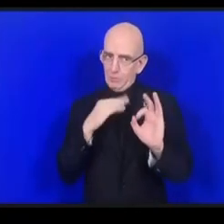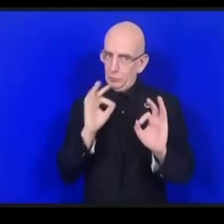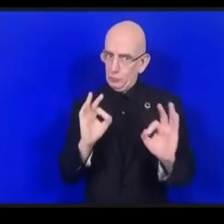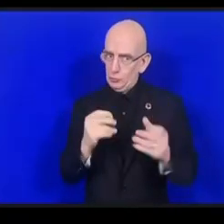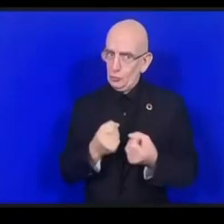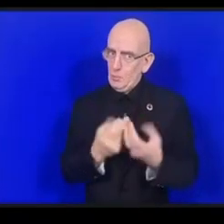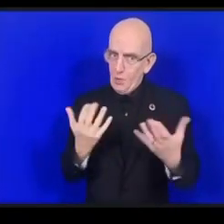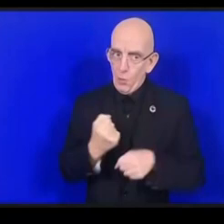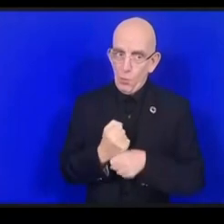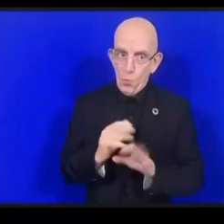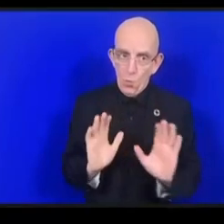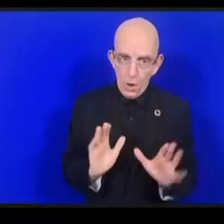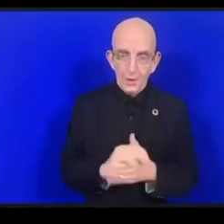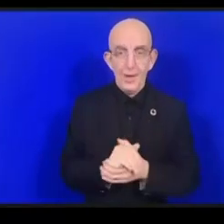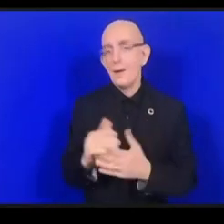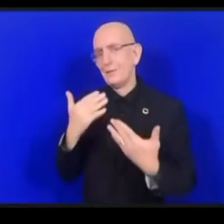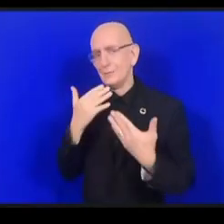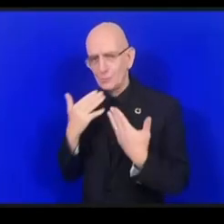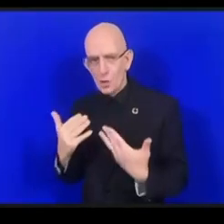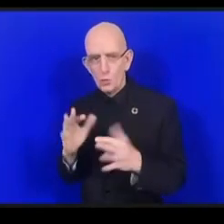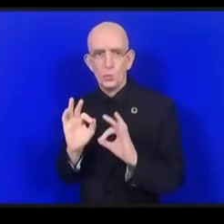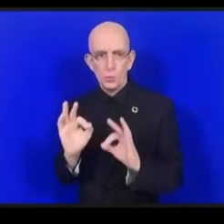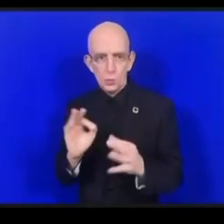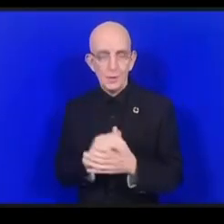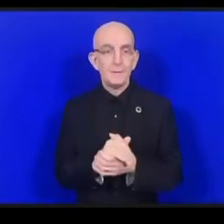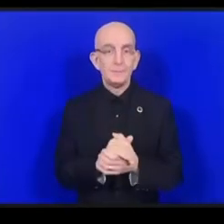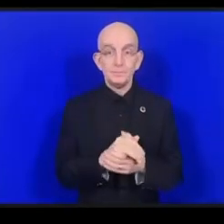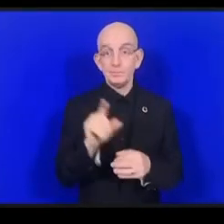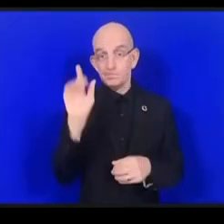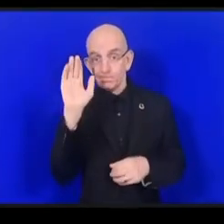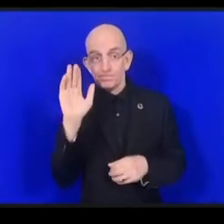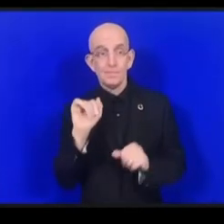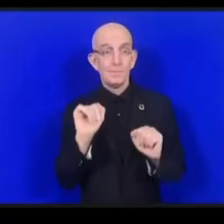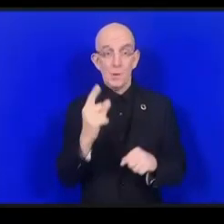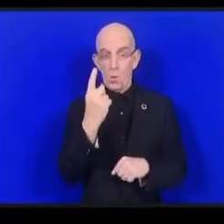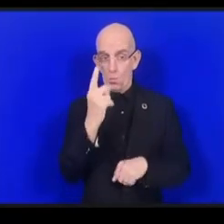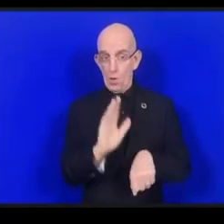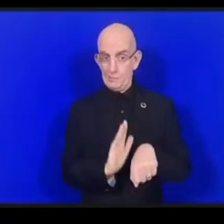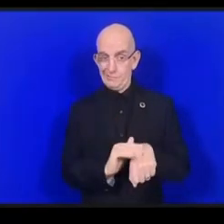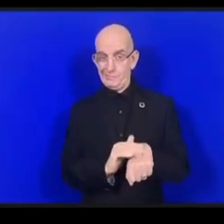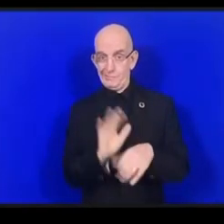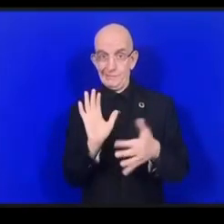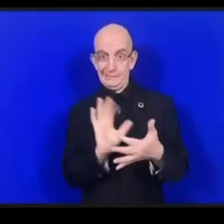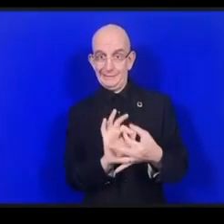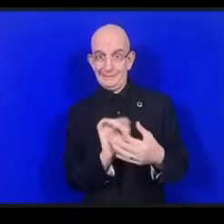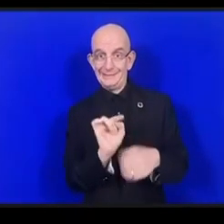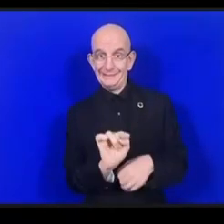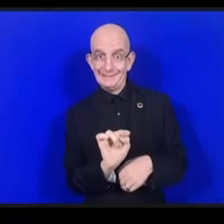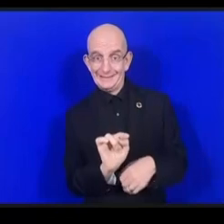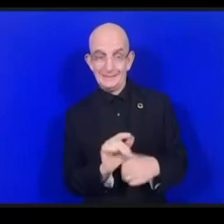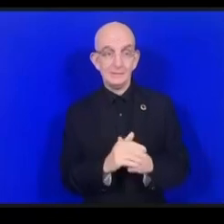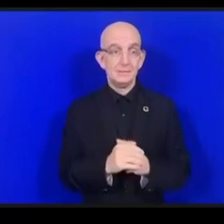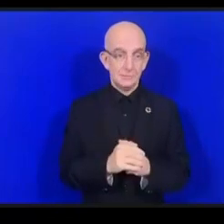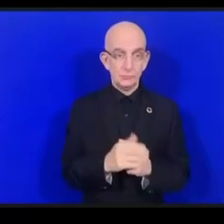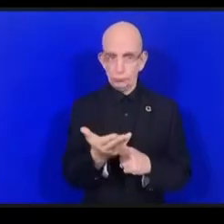هل أن أعقب على ما قاله أنا